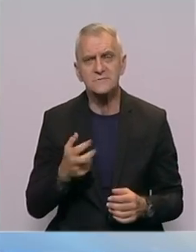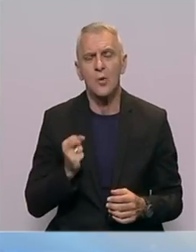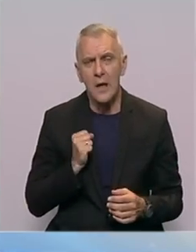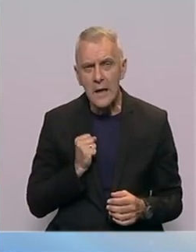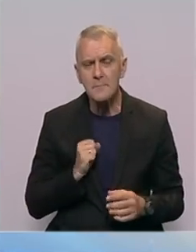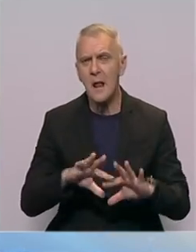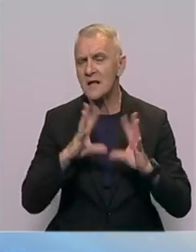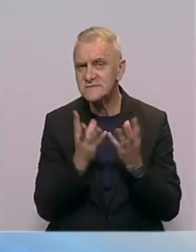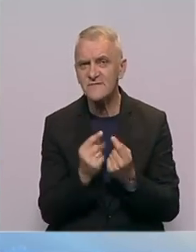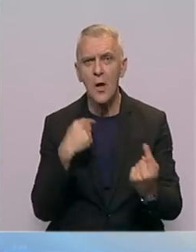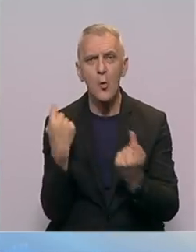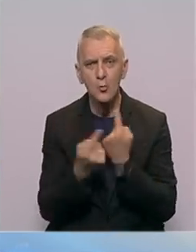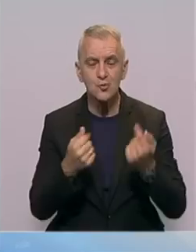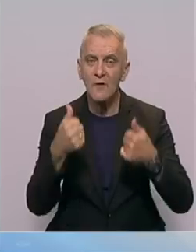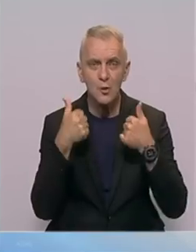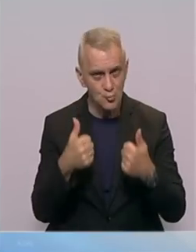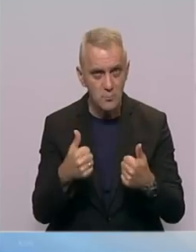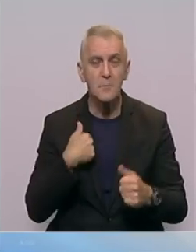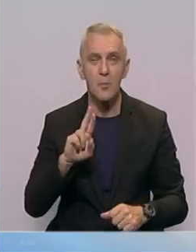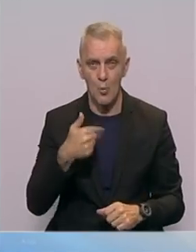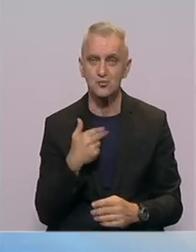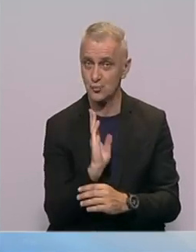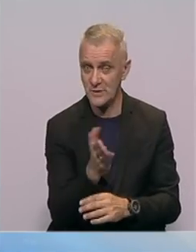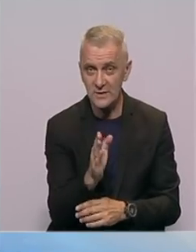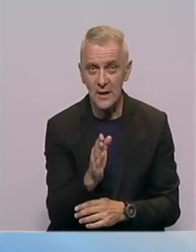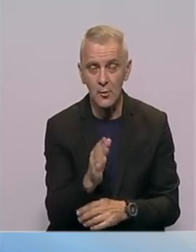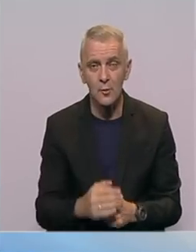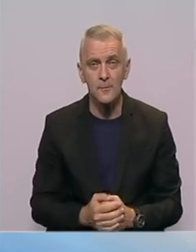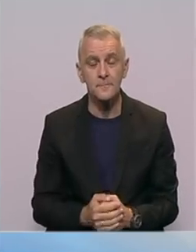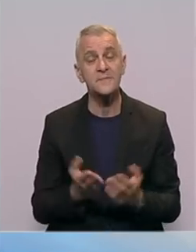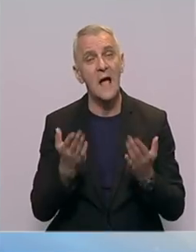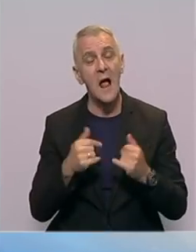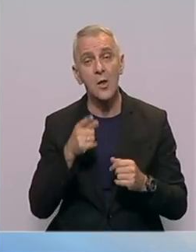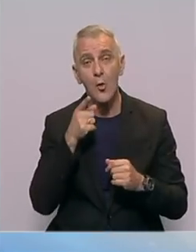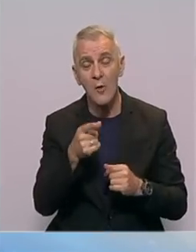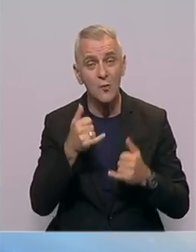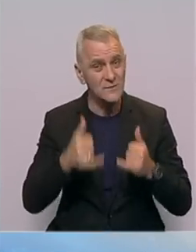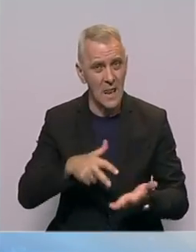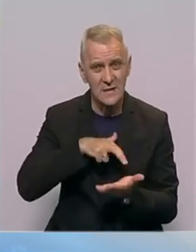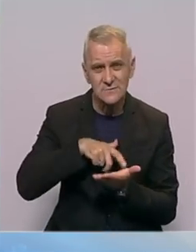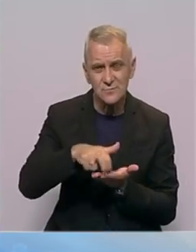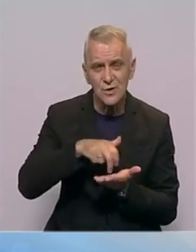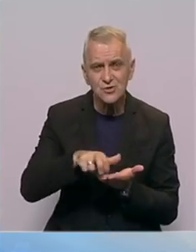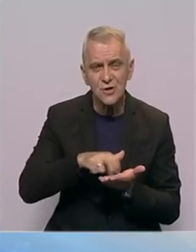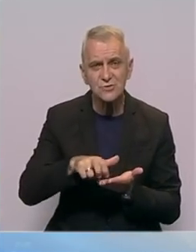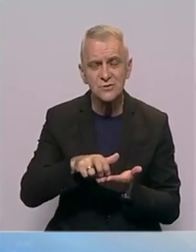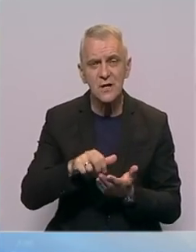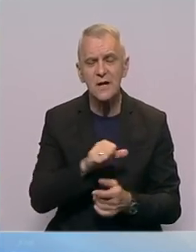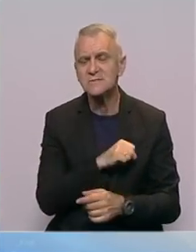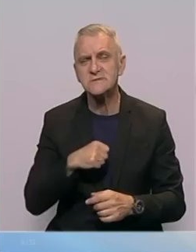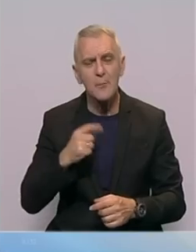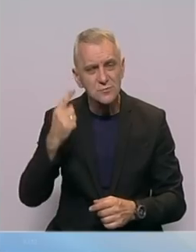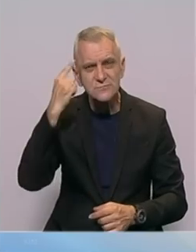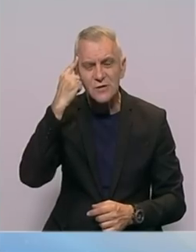sve uslove dobre da možemo da idemo. Mada ovo današnje pješačenje je samo simbol i